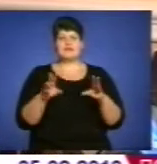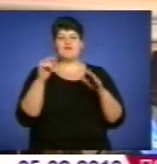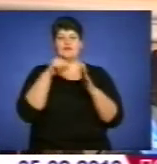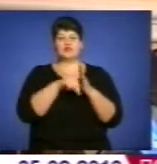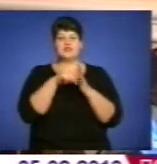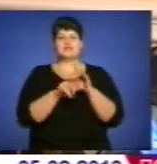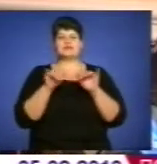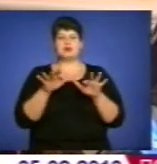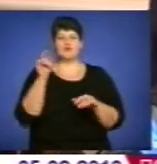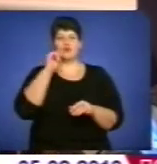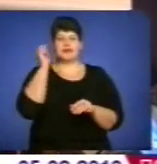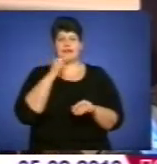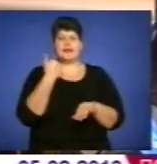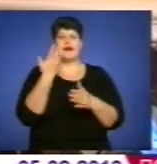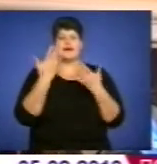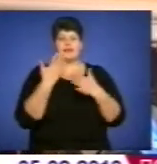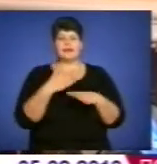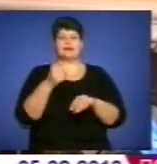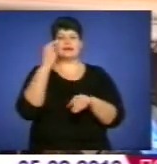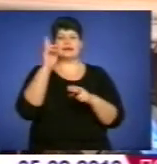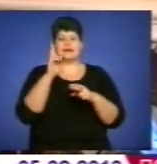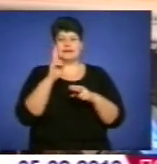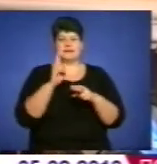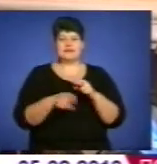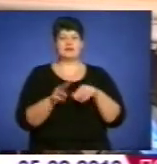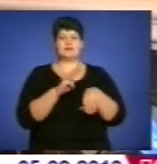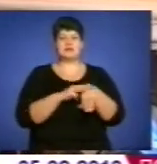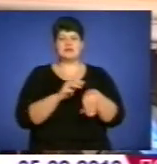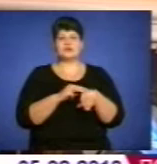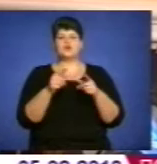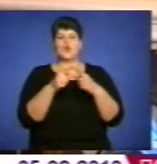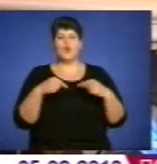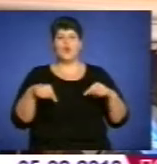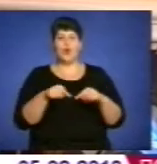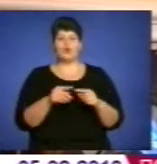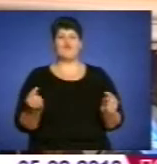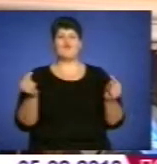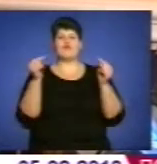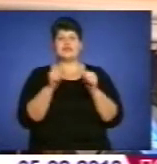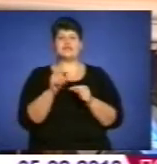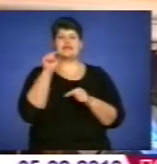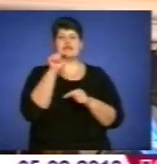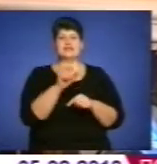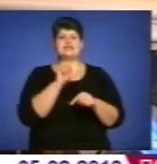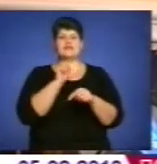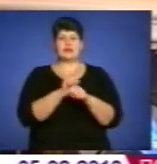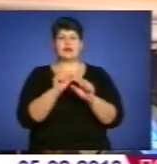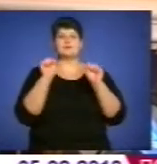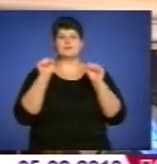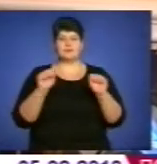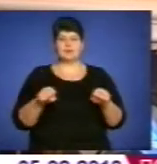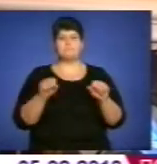Однак, остаточне врегулювання діяльності податкової міліції як правоохоронного органу, визначені її завдань, повноважень та прав